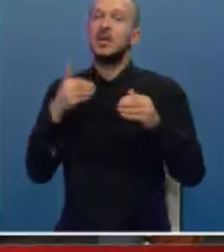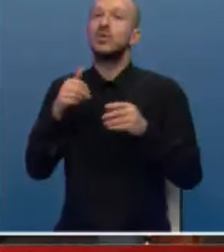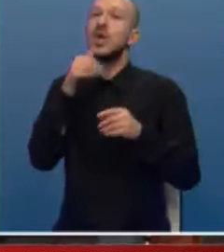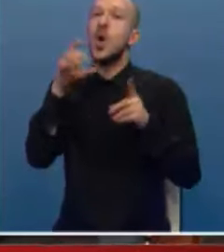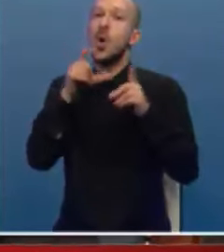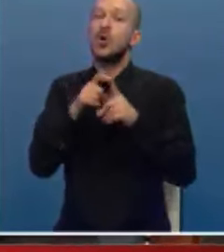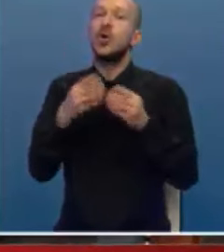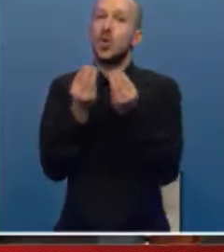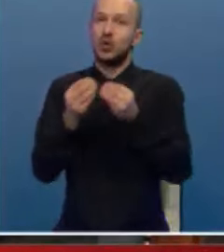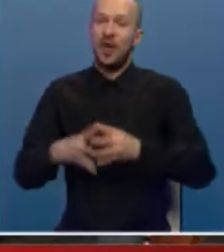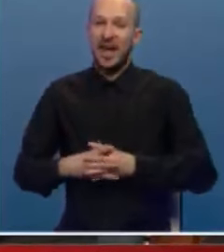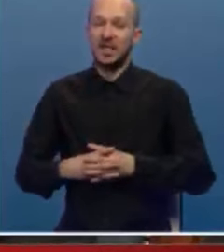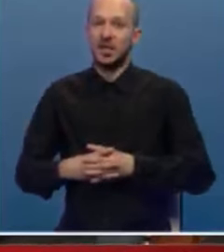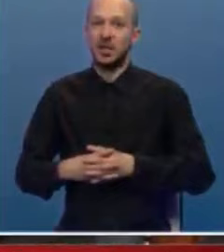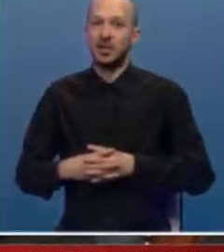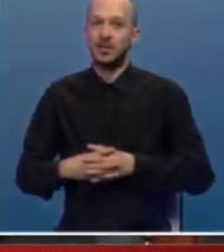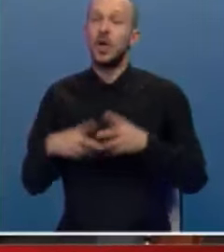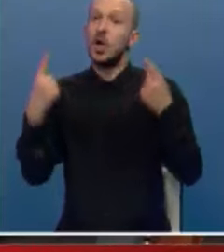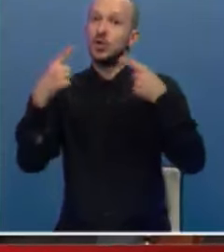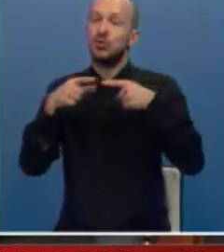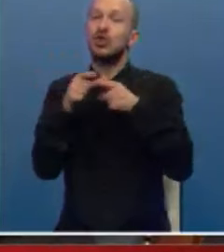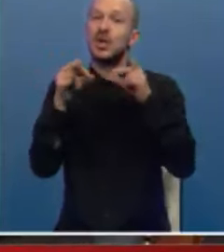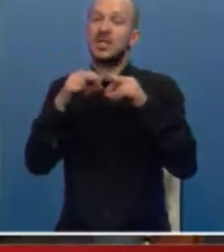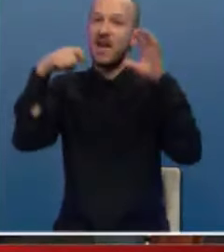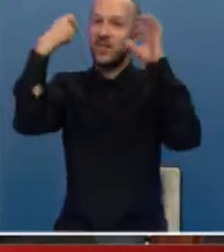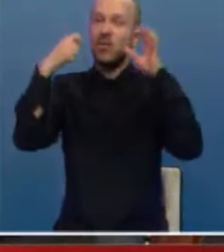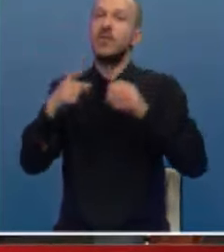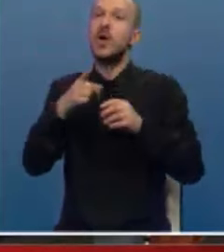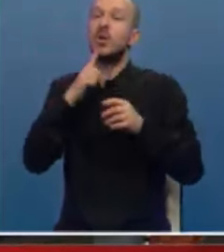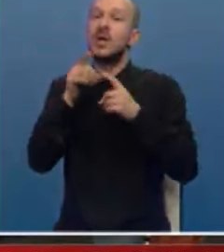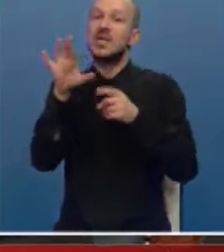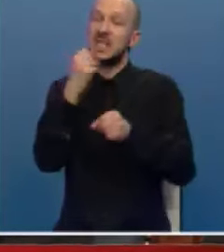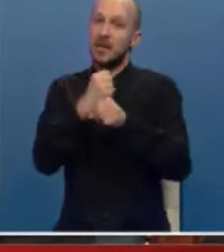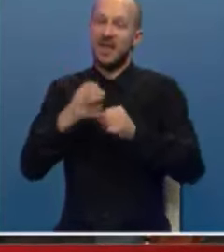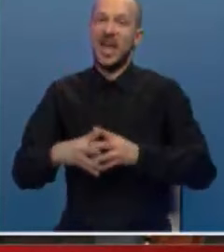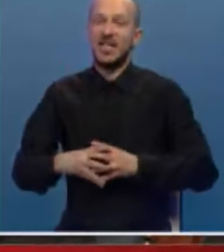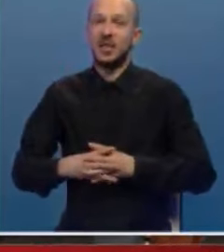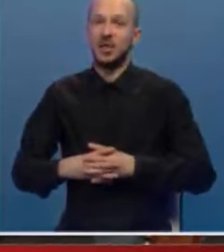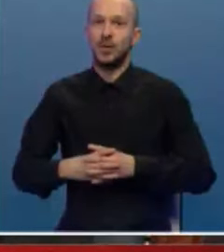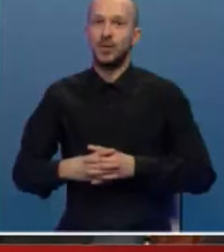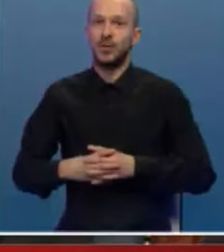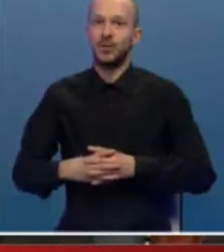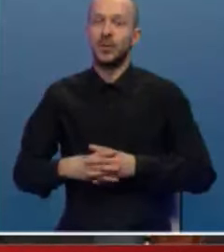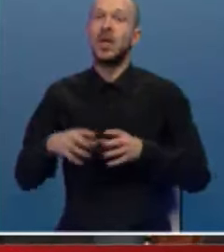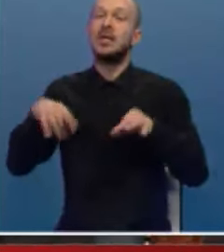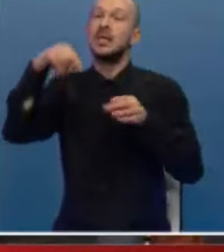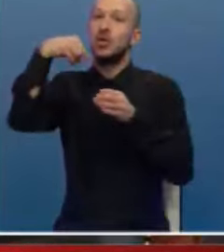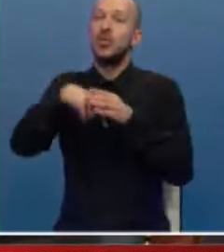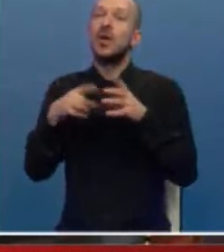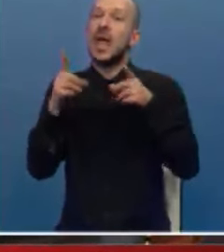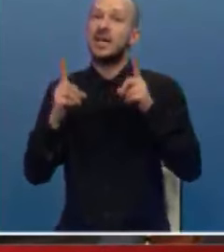izmaknuti od gužve, suočeni sa filmovim koje se prave iz onog dubokog,